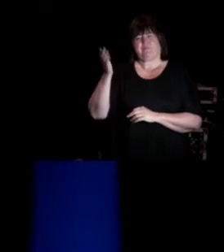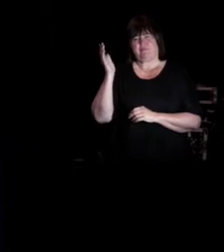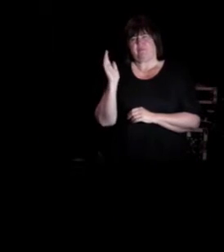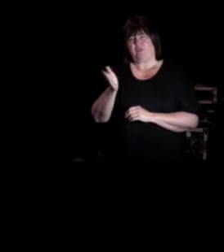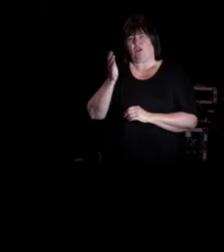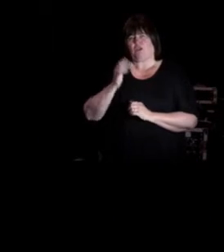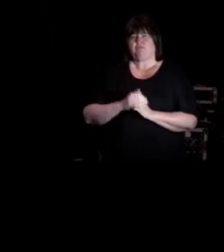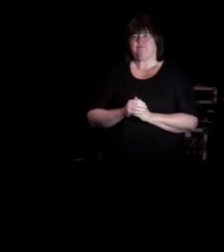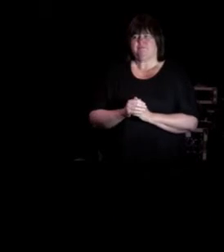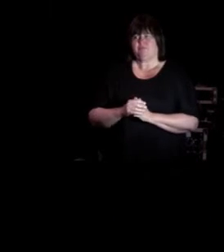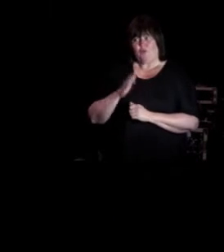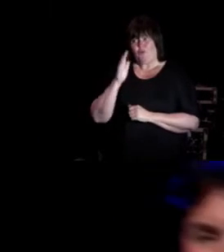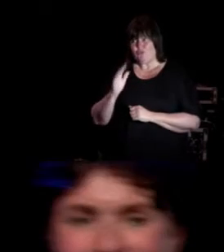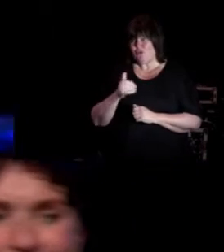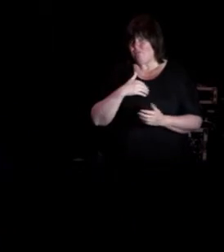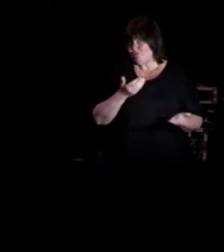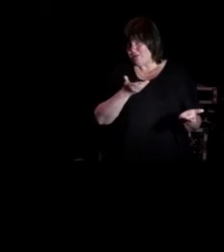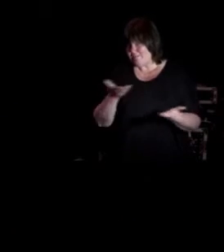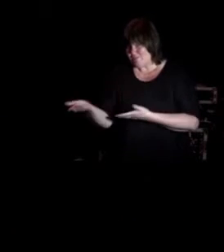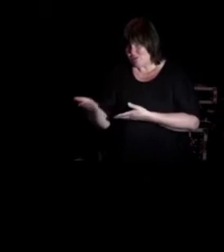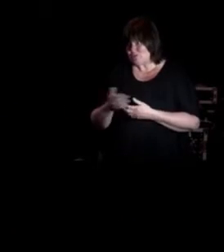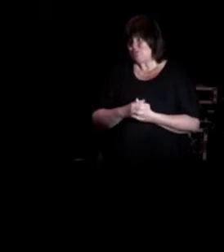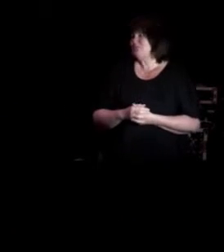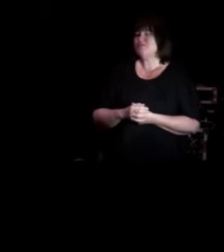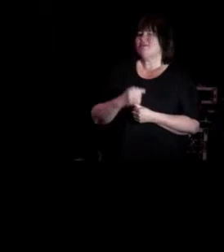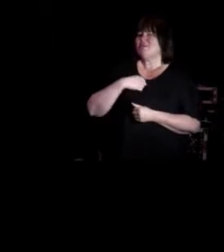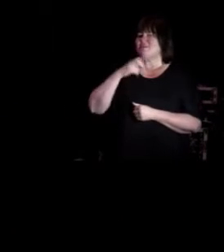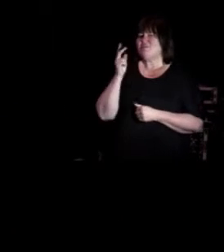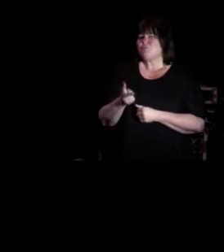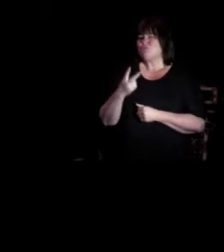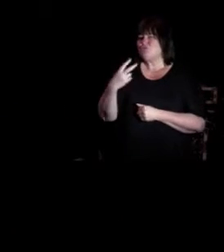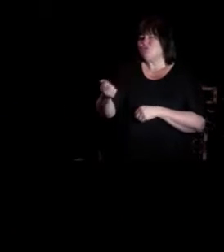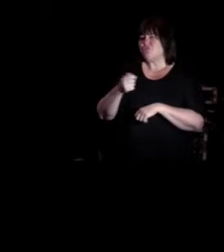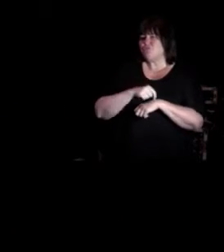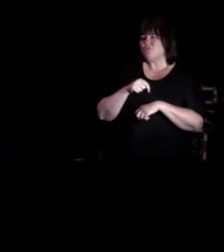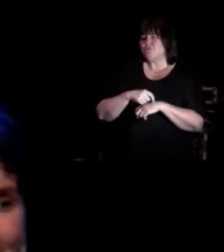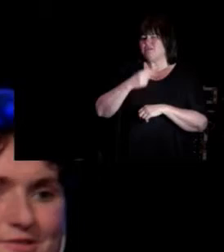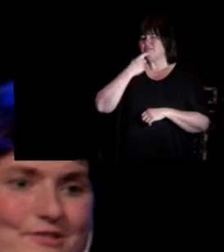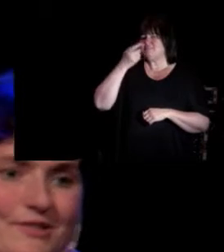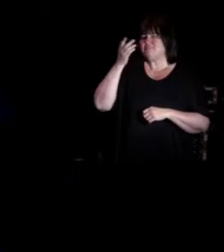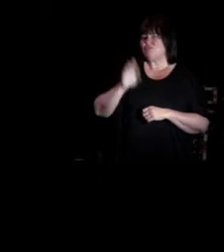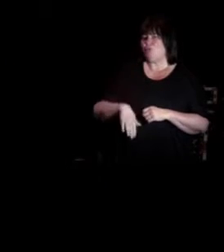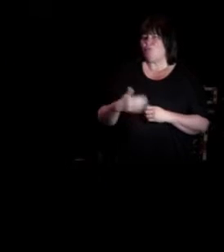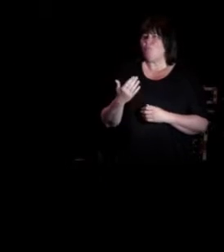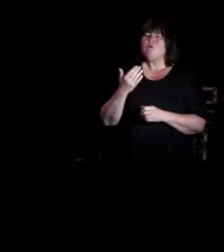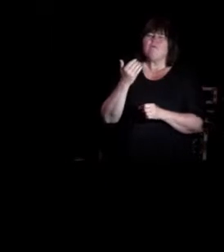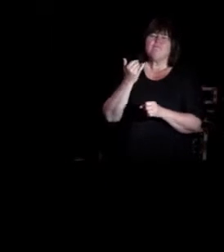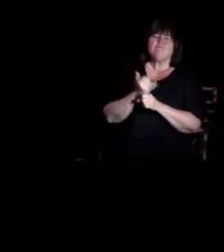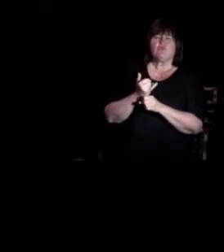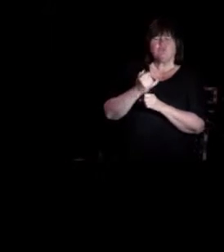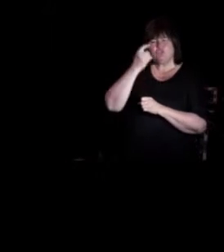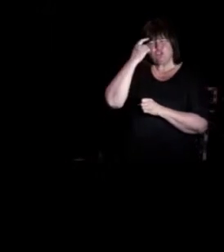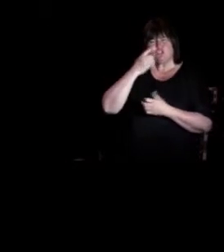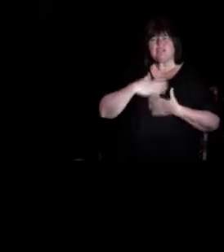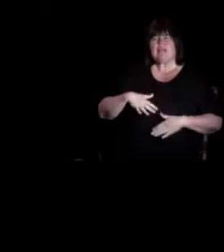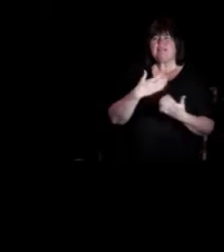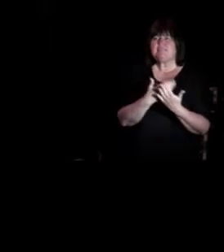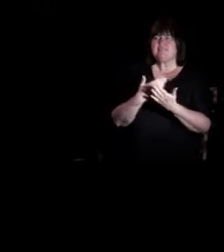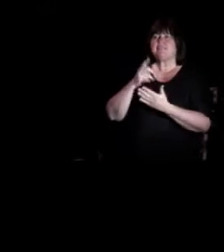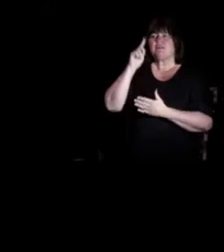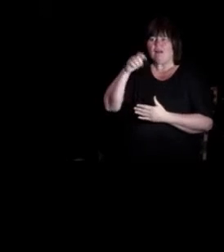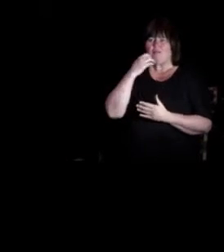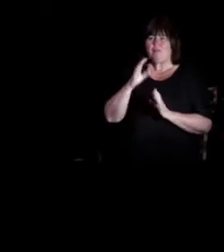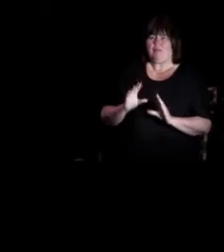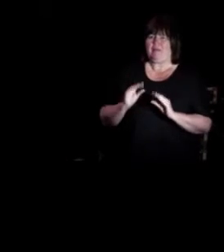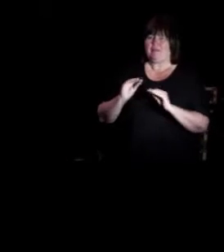Og takk for invitasjonen. Jeg skal bruke 20 minutter på å si noen ting om hvordan psykiske helsetjenester kan bli bedre.